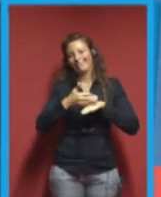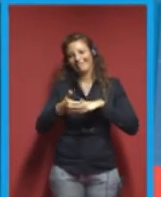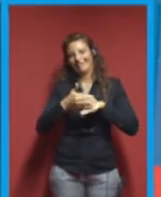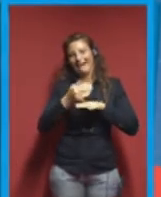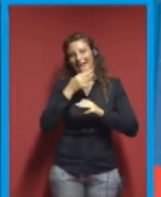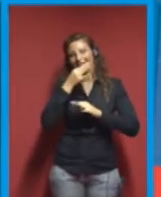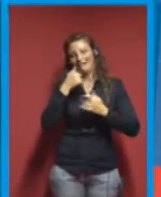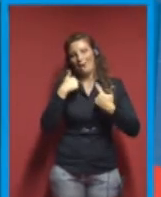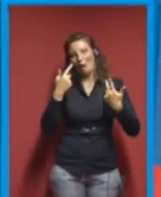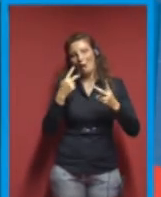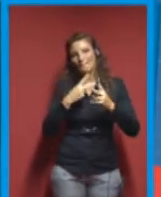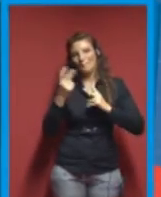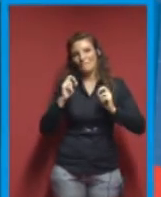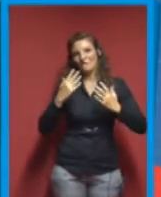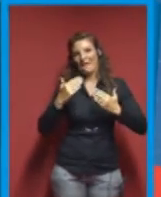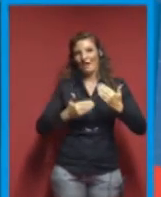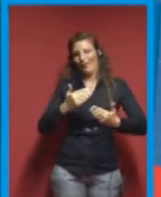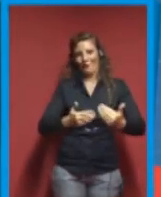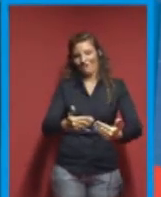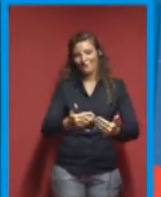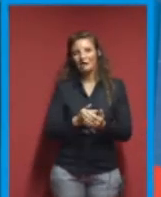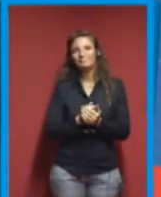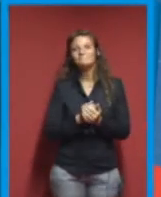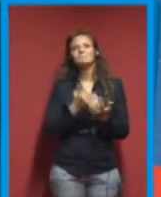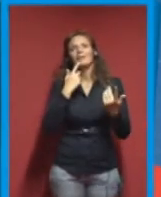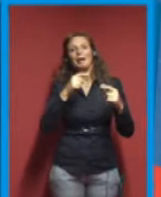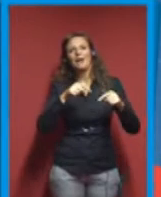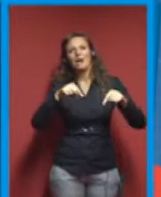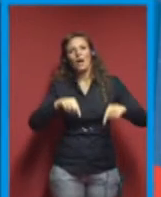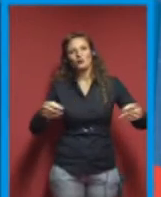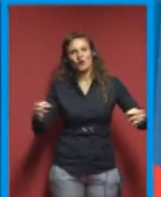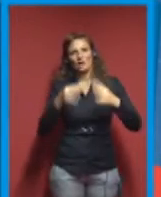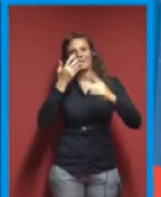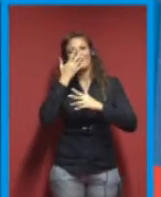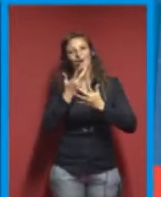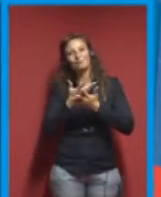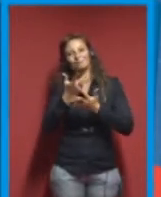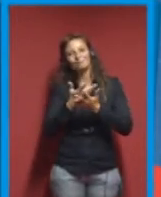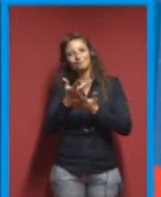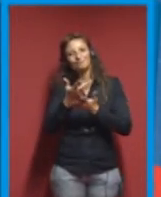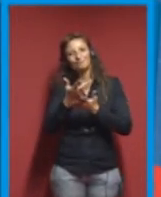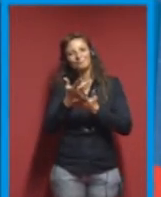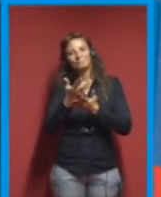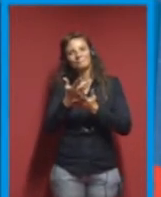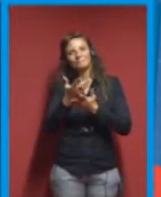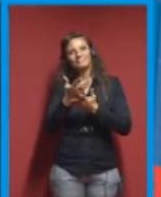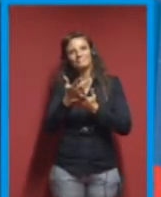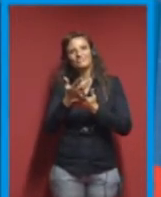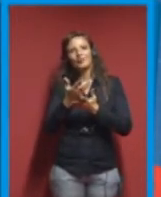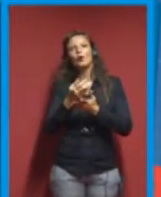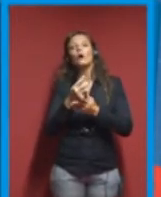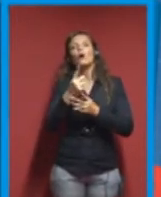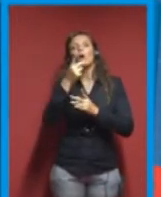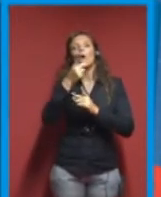accelerare un po'. Oggi vorrei parlare di una tagliatrice